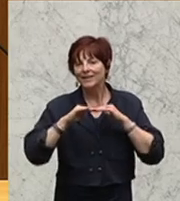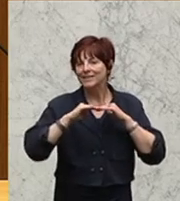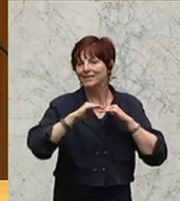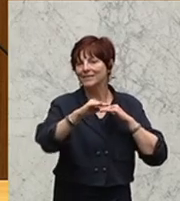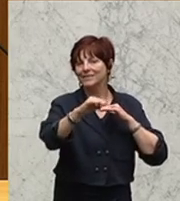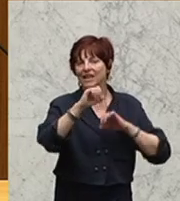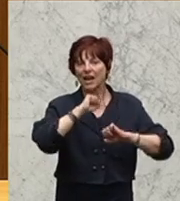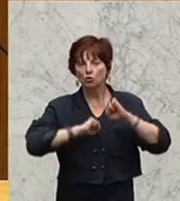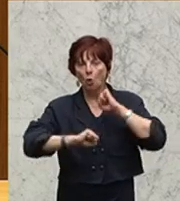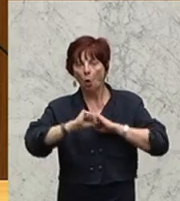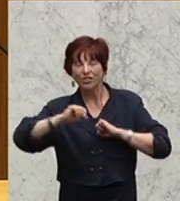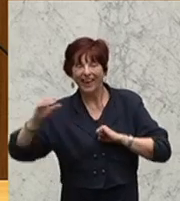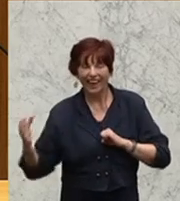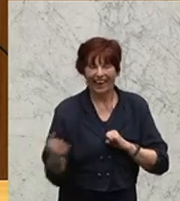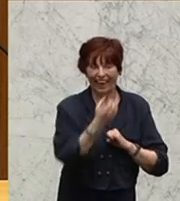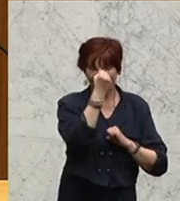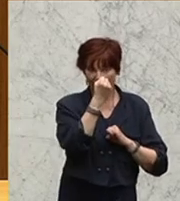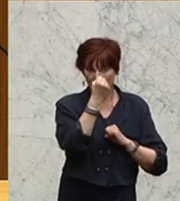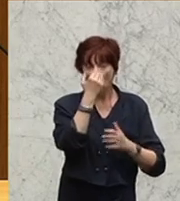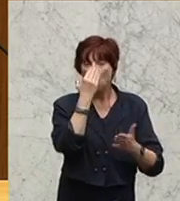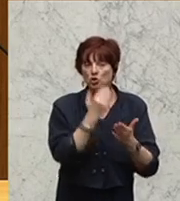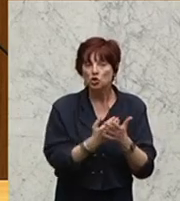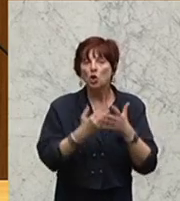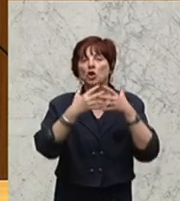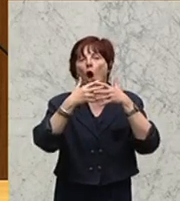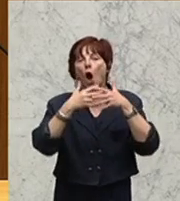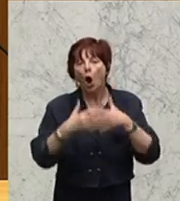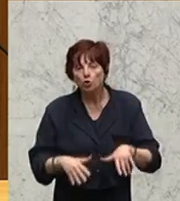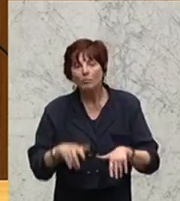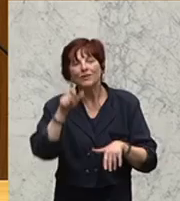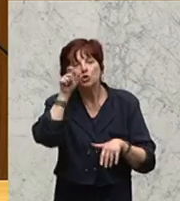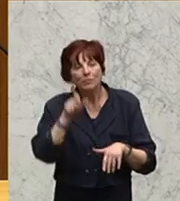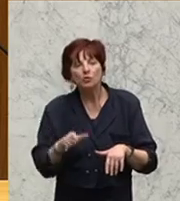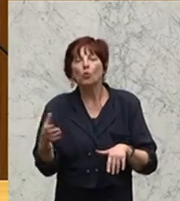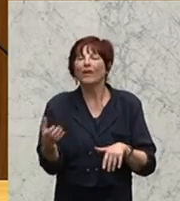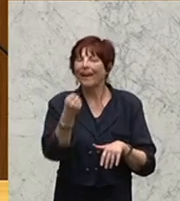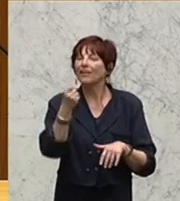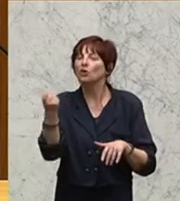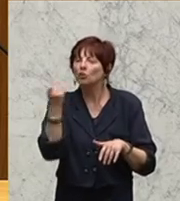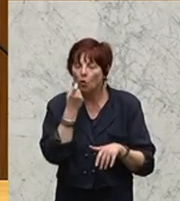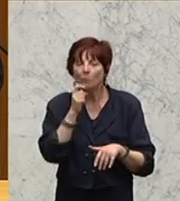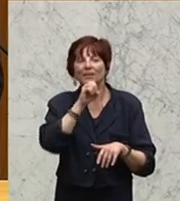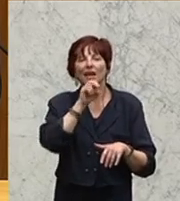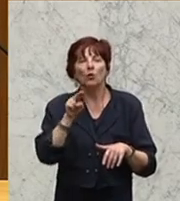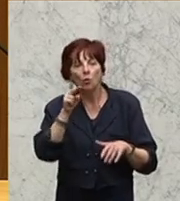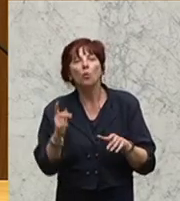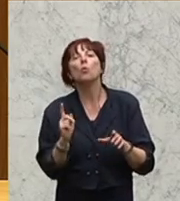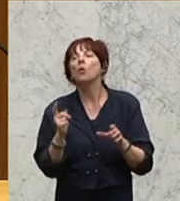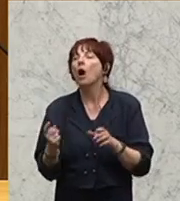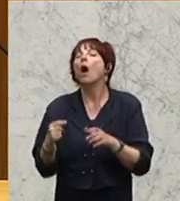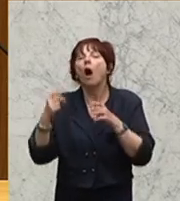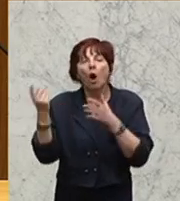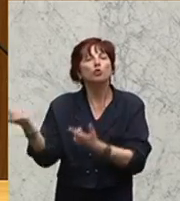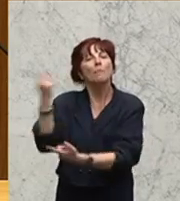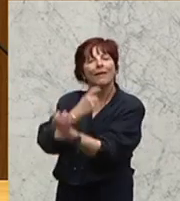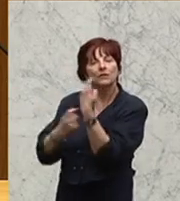nicht gleichsetzt mit der automatischen Einwanderung in die Europäische Union, meine Damen und Herren.